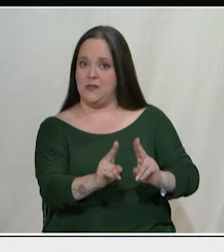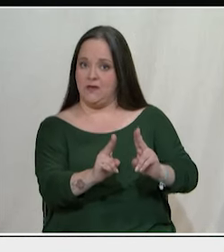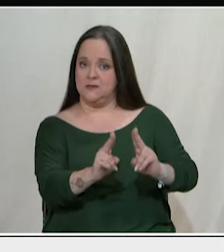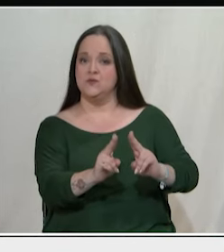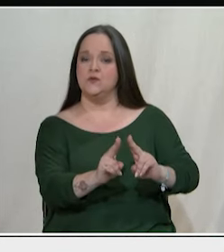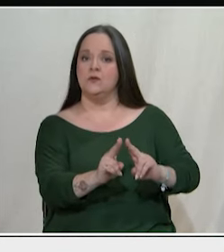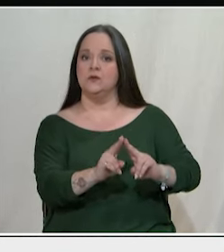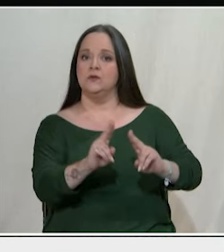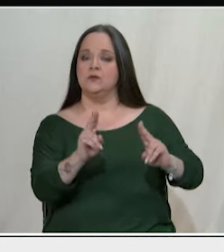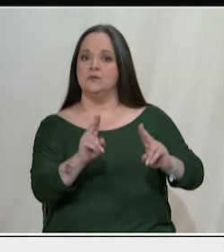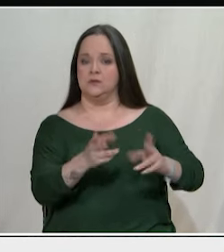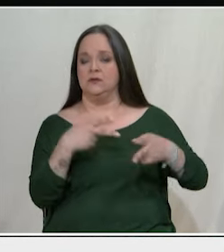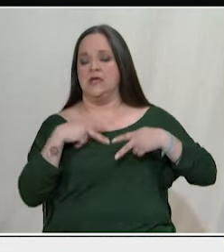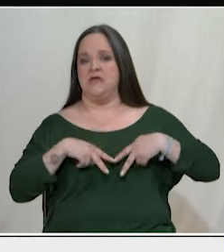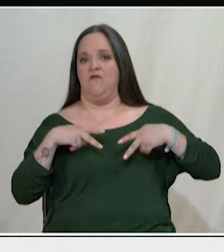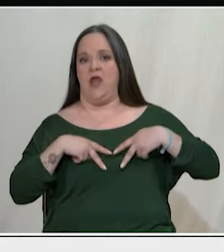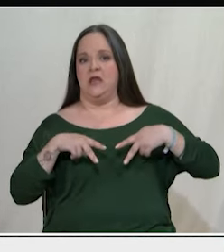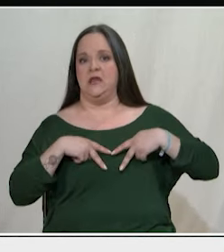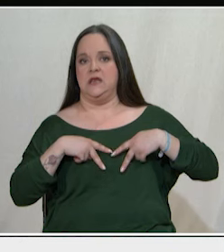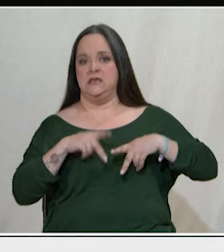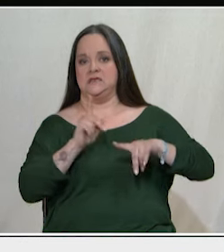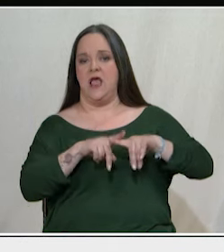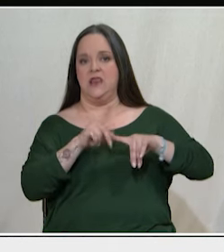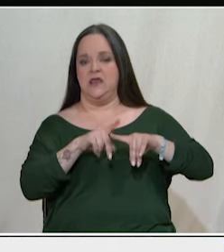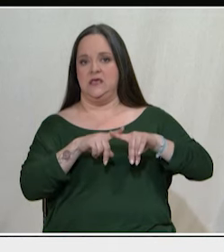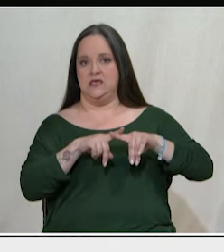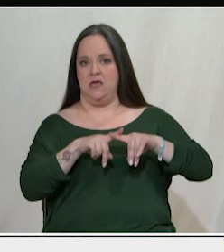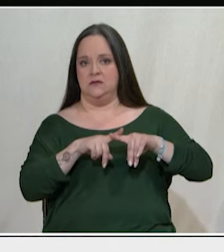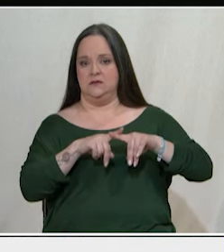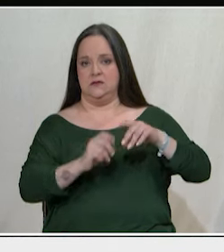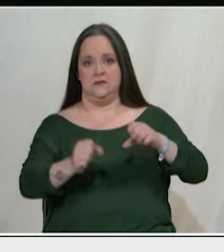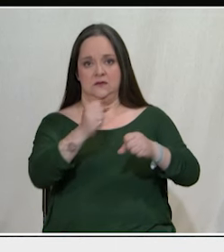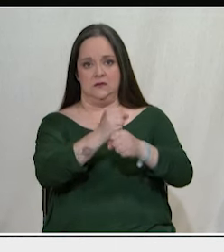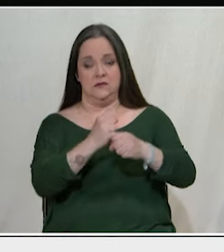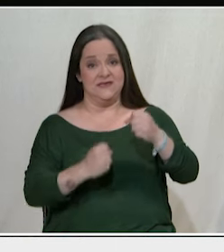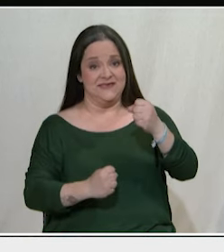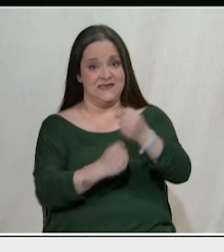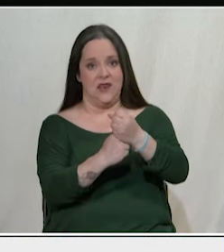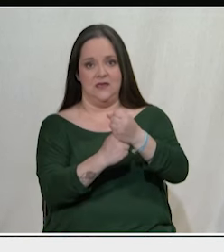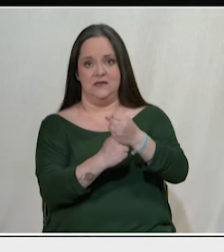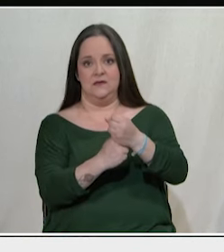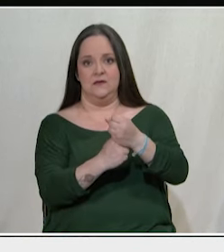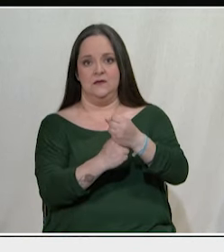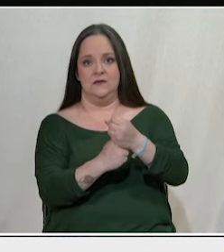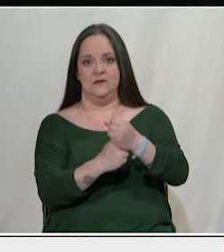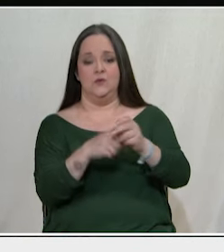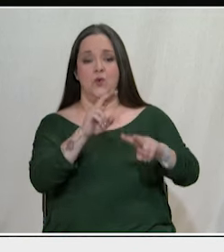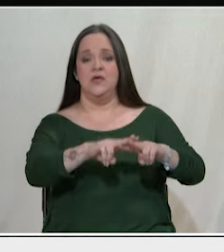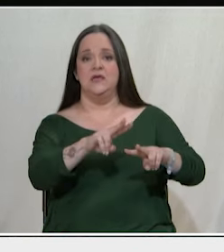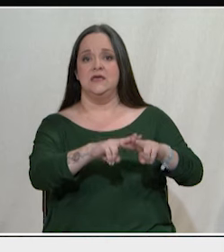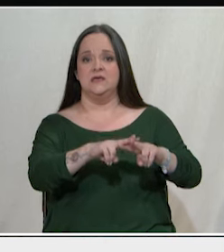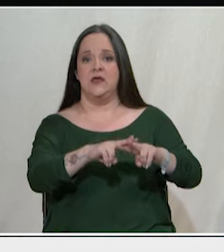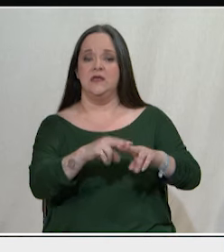ενώ των κυβερνήσεων των ελληνικών στήριξη του Ισραήλ και